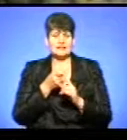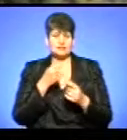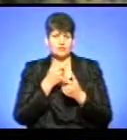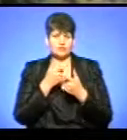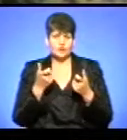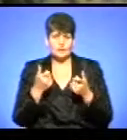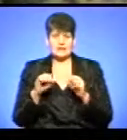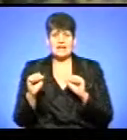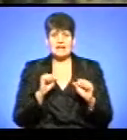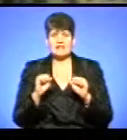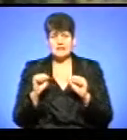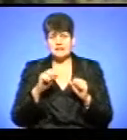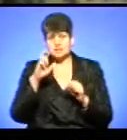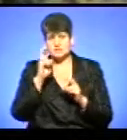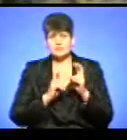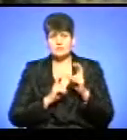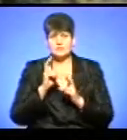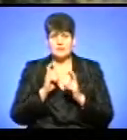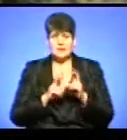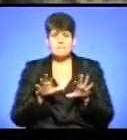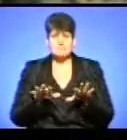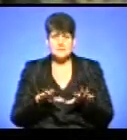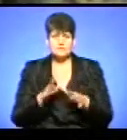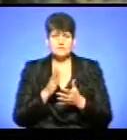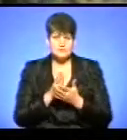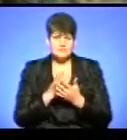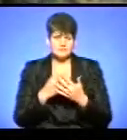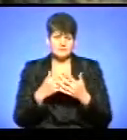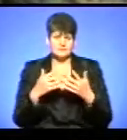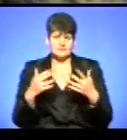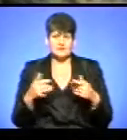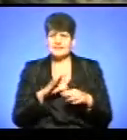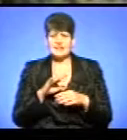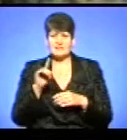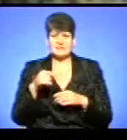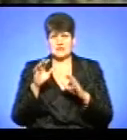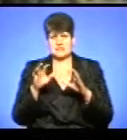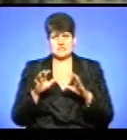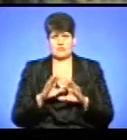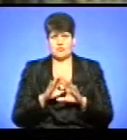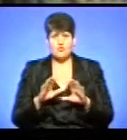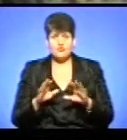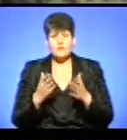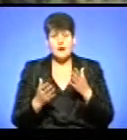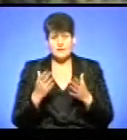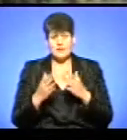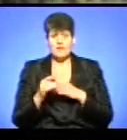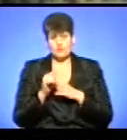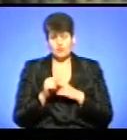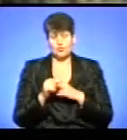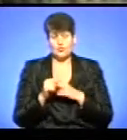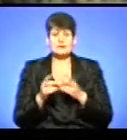наприклад, керівника комунального підприємства, місці його знаходження і тому подібне, не вимагається законом, але воно